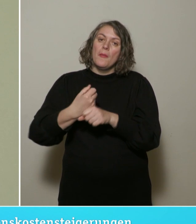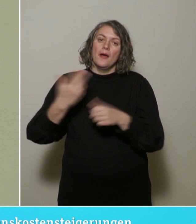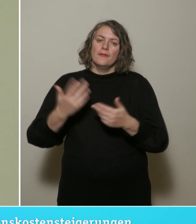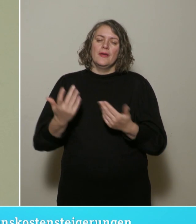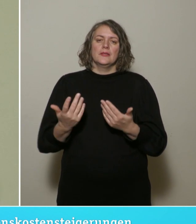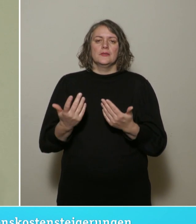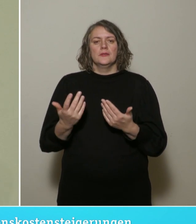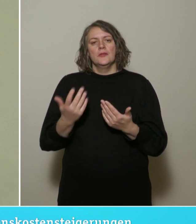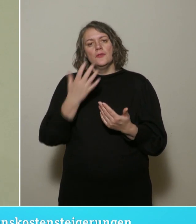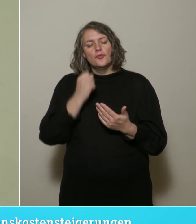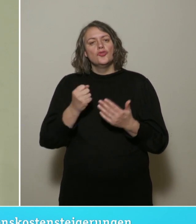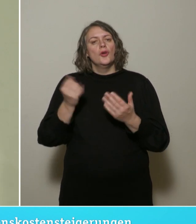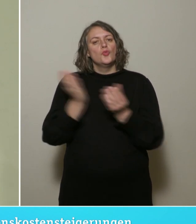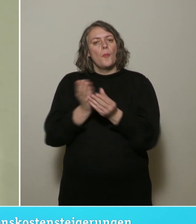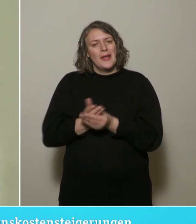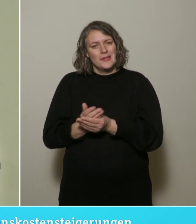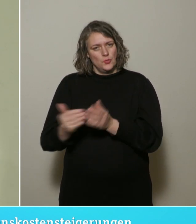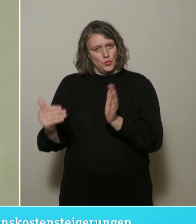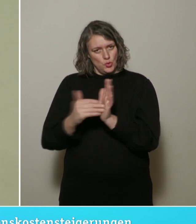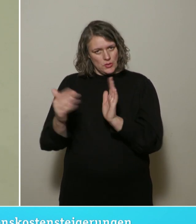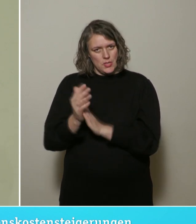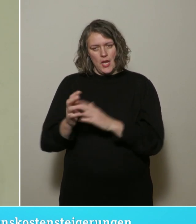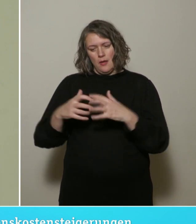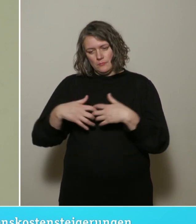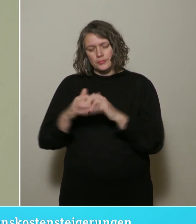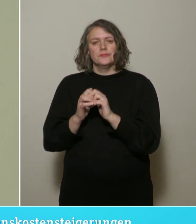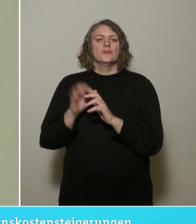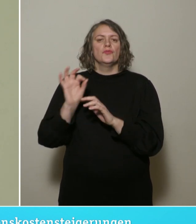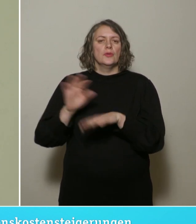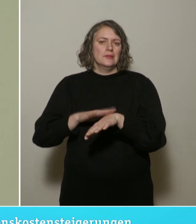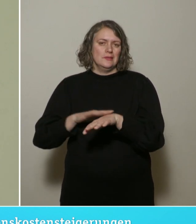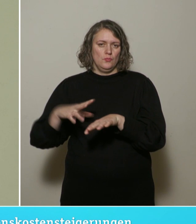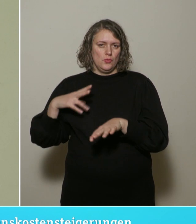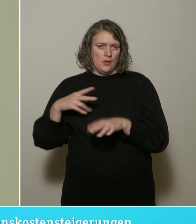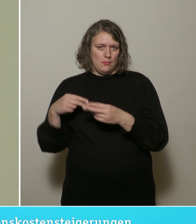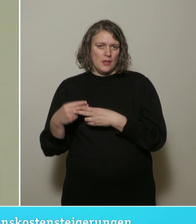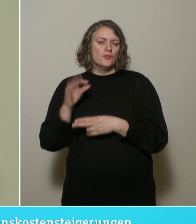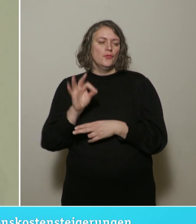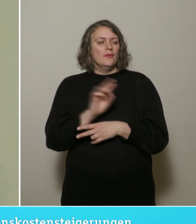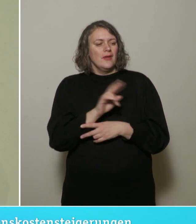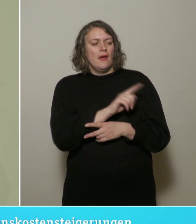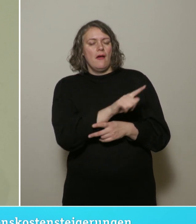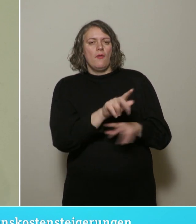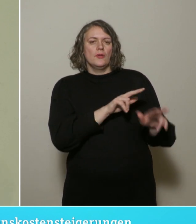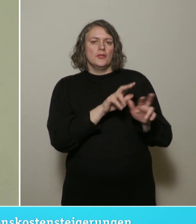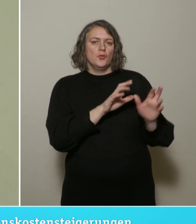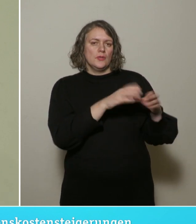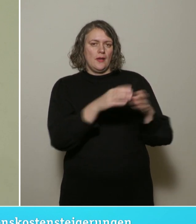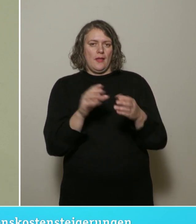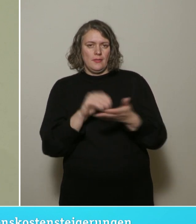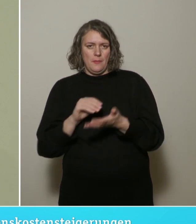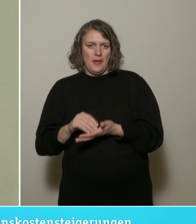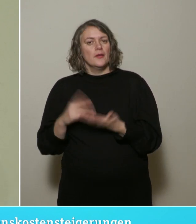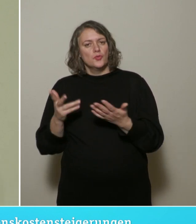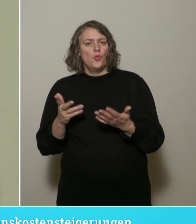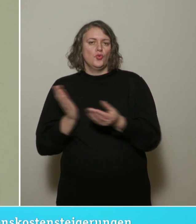zeitgemäßen Dokumentationssystemen gearbeitet für die jeweils beteiligten Organisationseinheiten. Und weil das Thema so wichtig